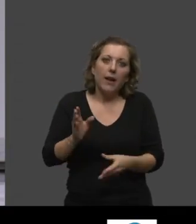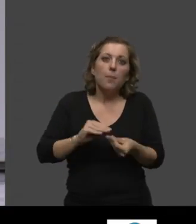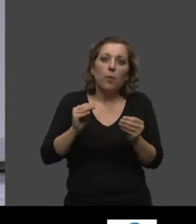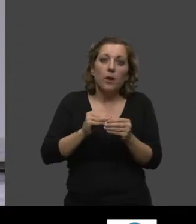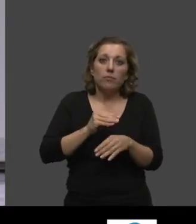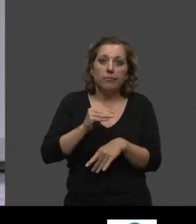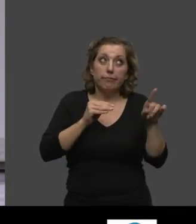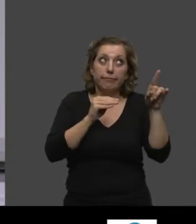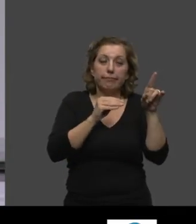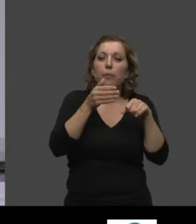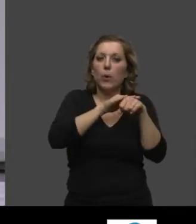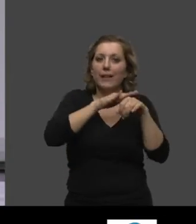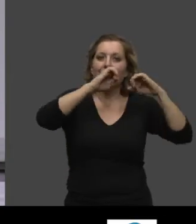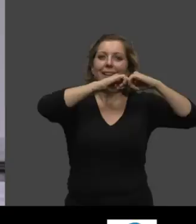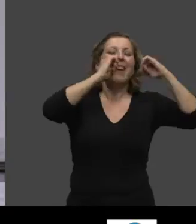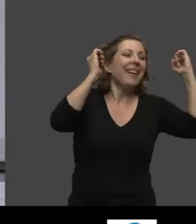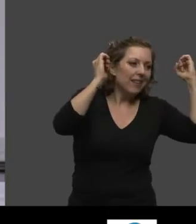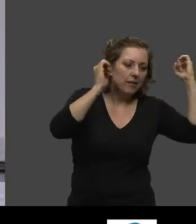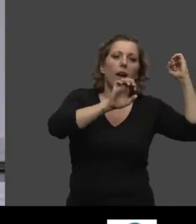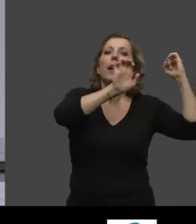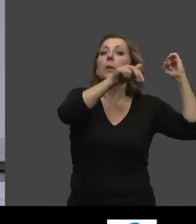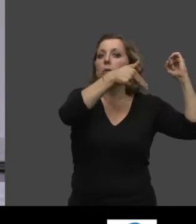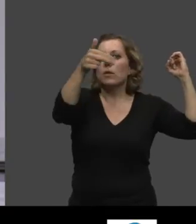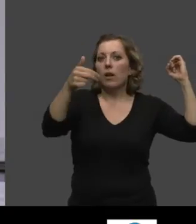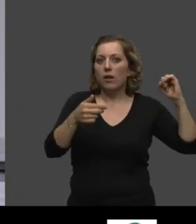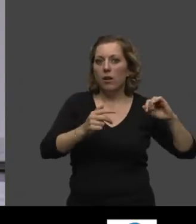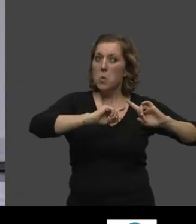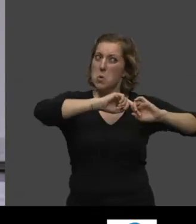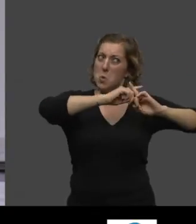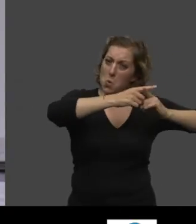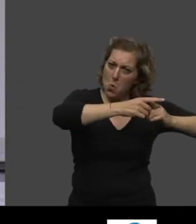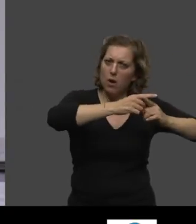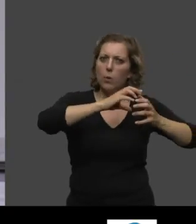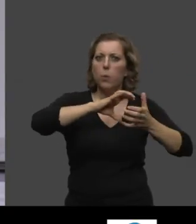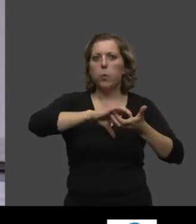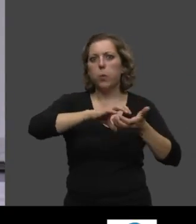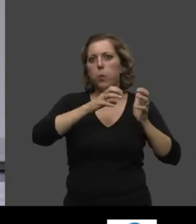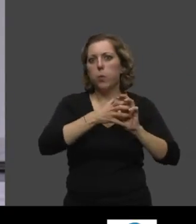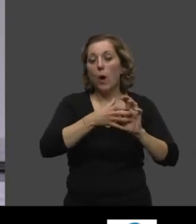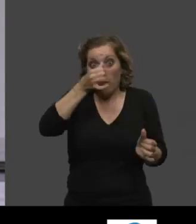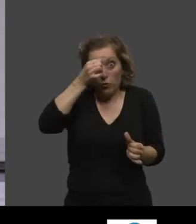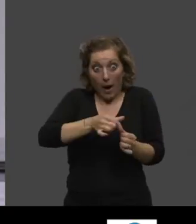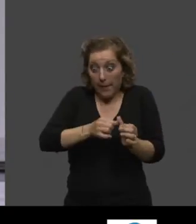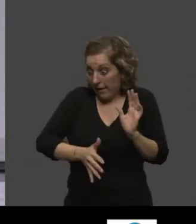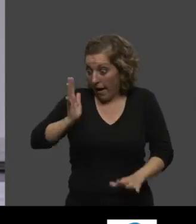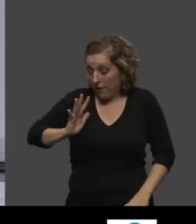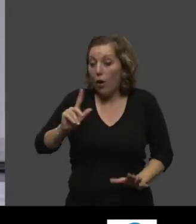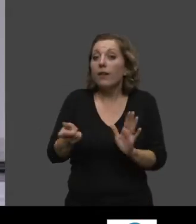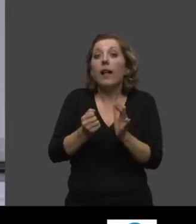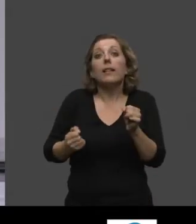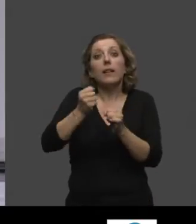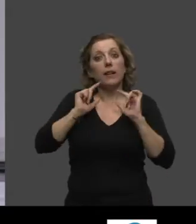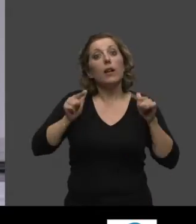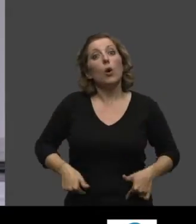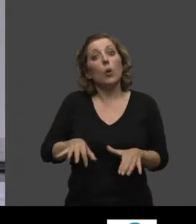'éducation nationale. Bon, l'éducation nationale, elle n'est pas facile à manier. Je me souviens, quand j'ai monté l'école de